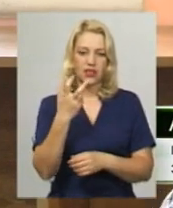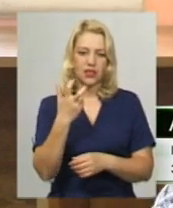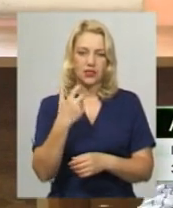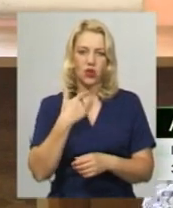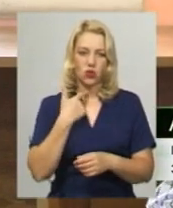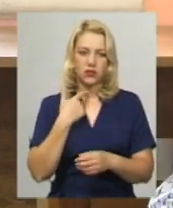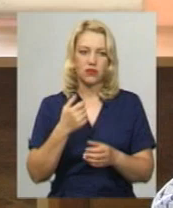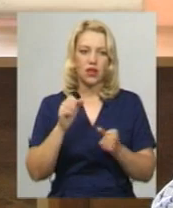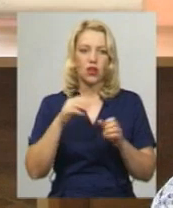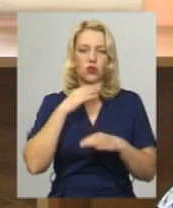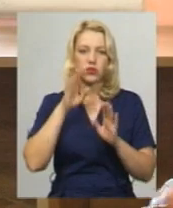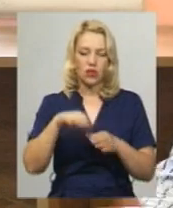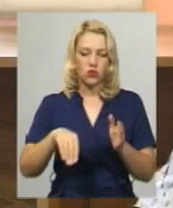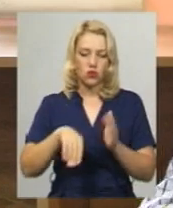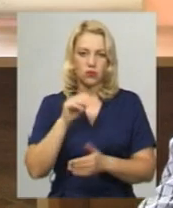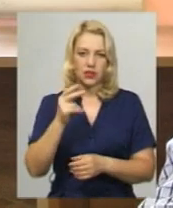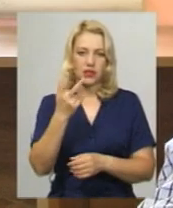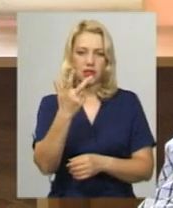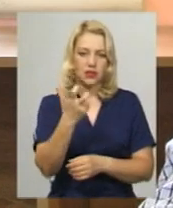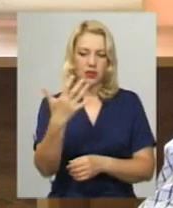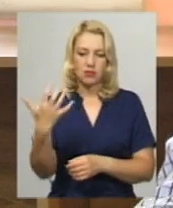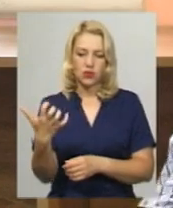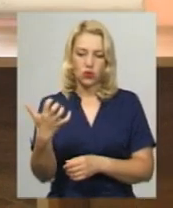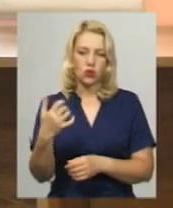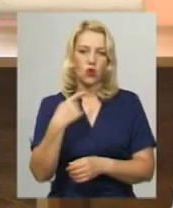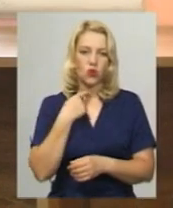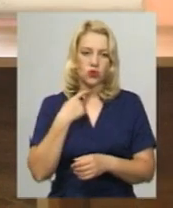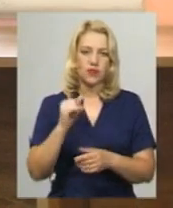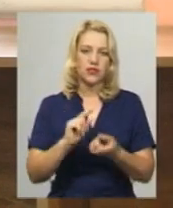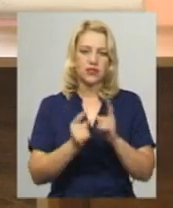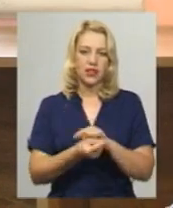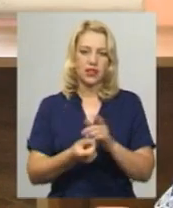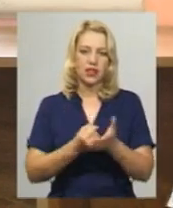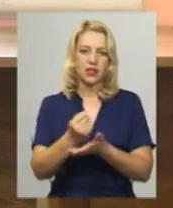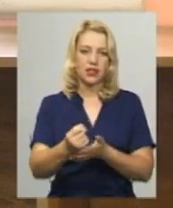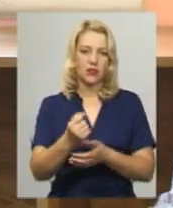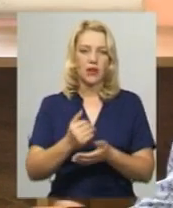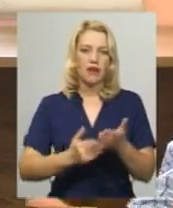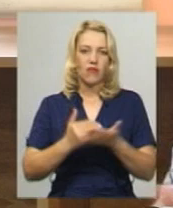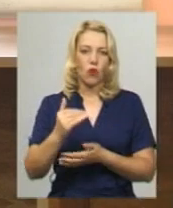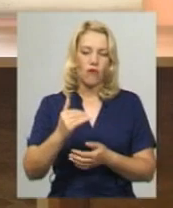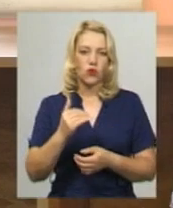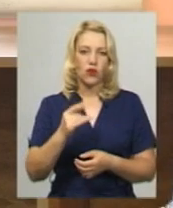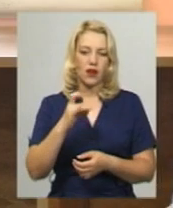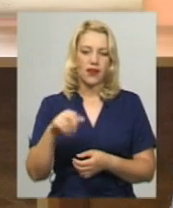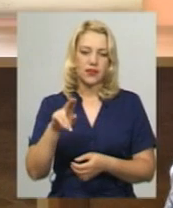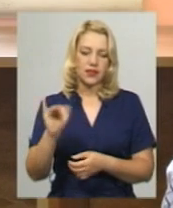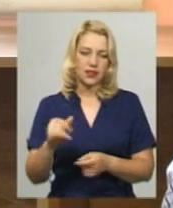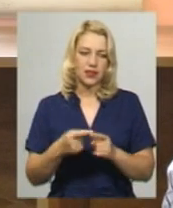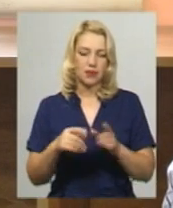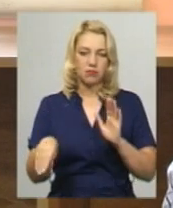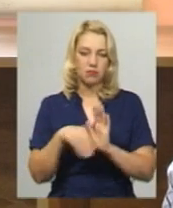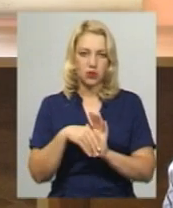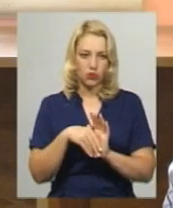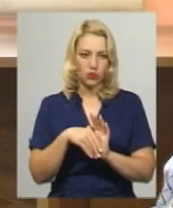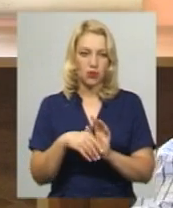300-500 голосів і стати кандидатом Верховної Ради. Тобто, ціна підкупу стає